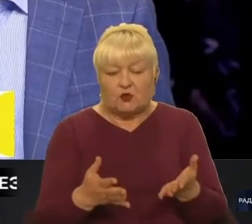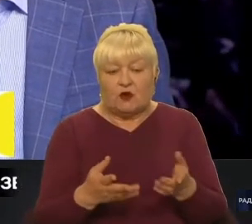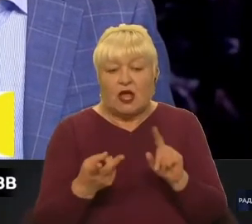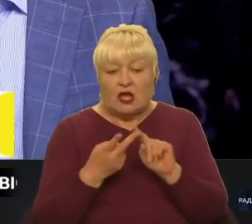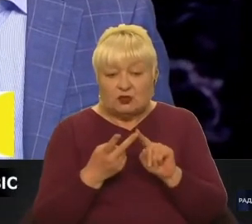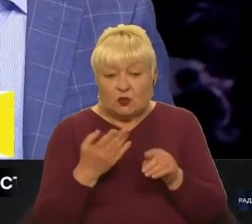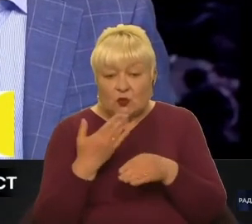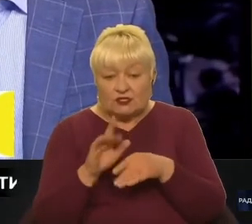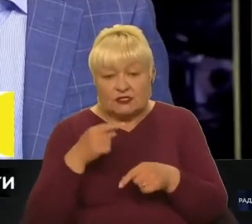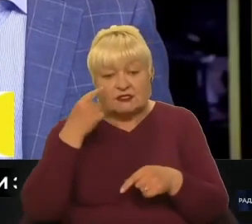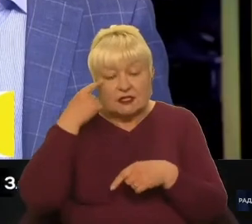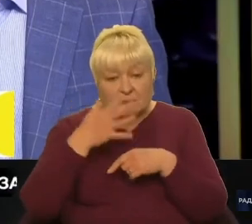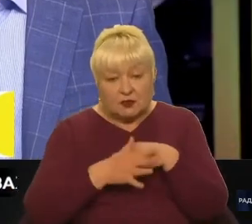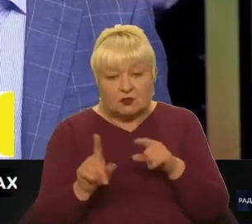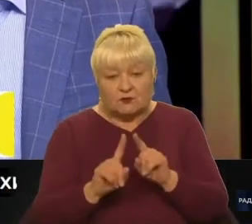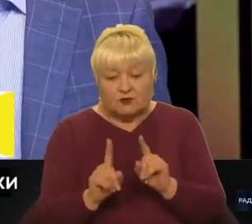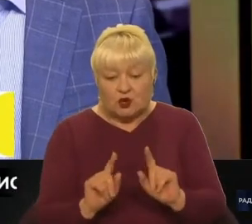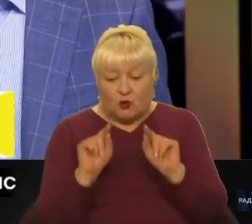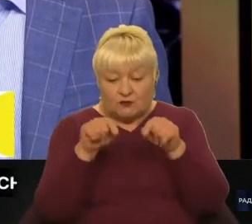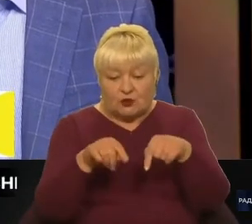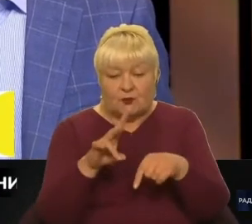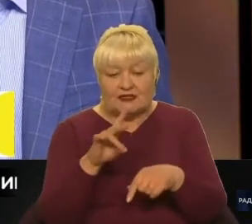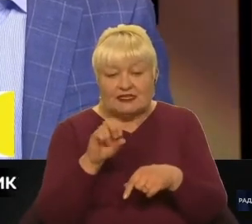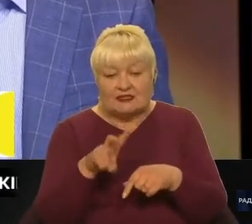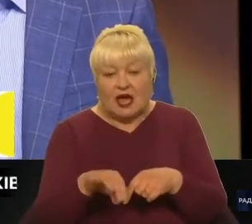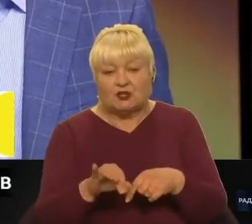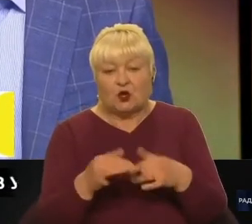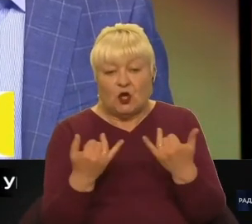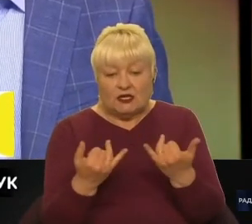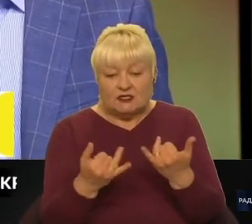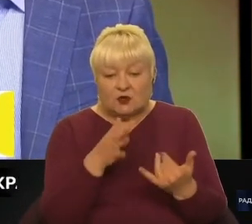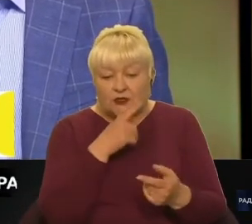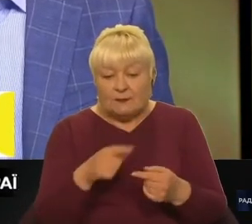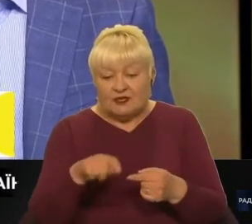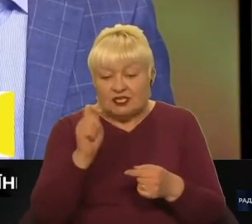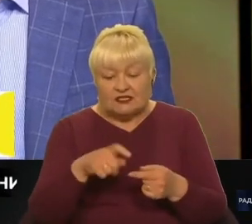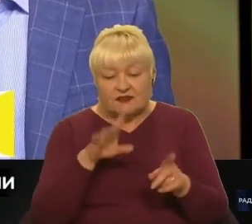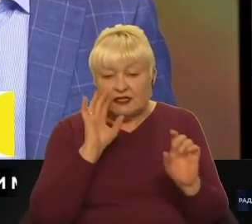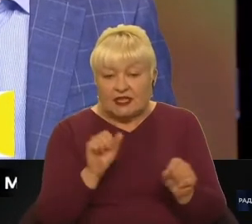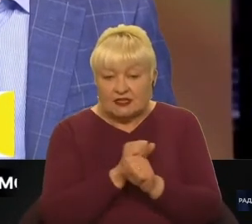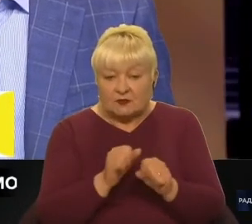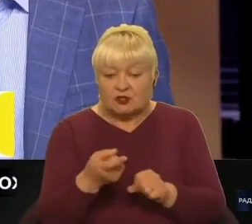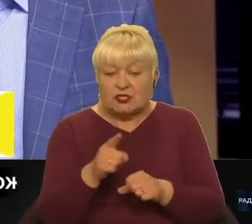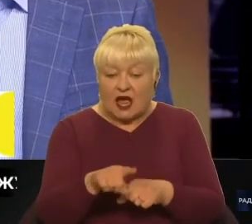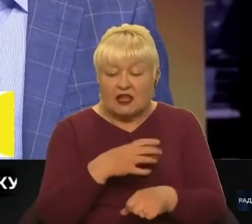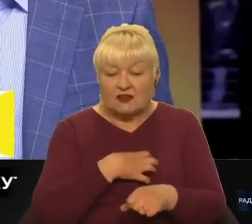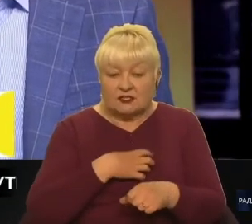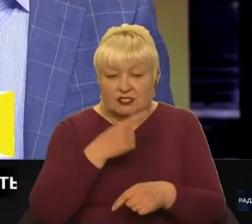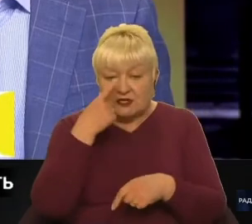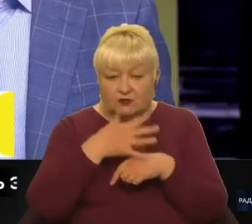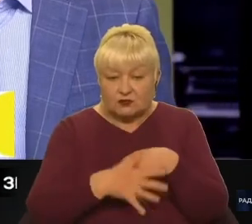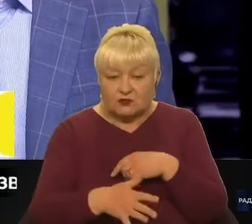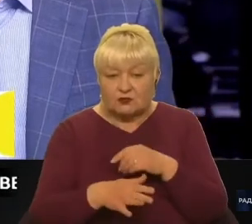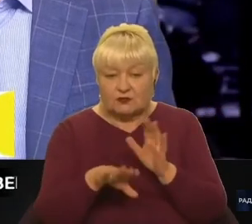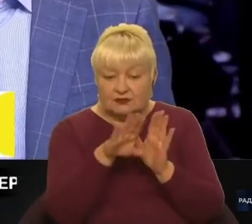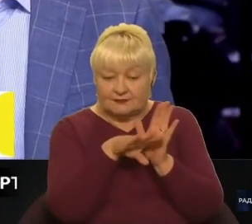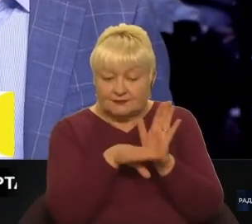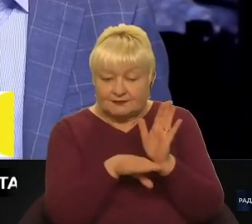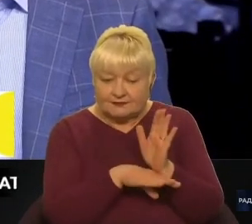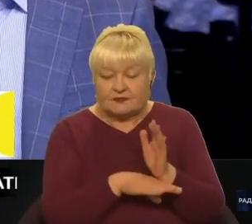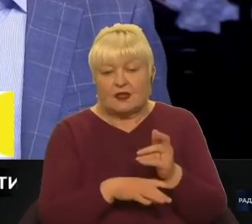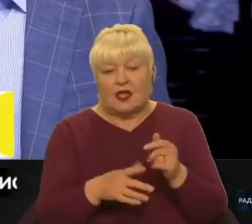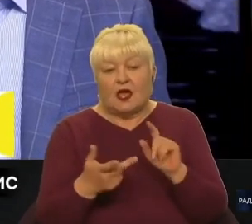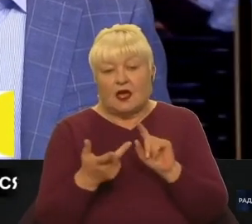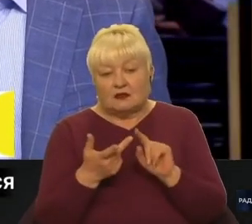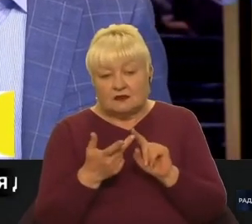що вступити у НАТО сьогодні, безумовно, під час війни, це неможливо, але можливо зрозуміти календарний графік. Ну і третя